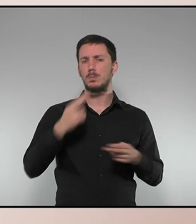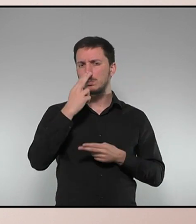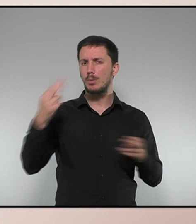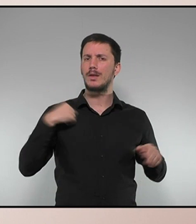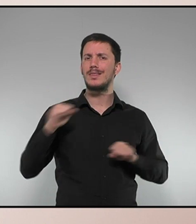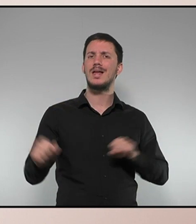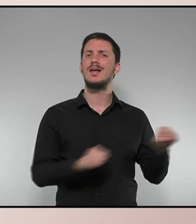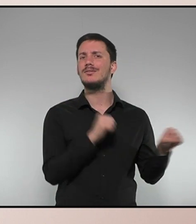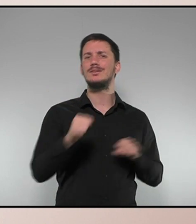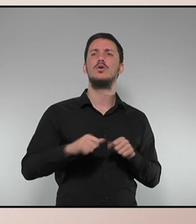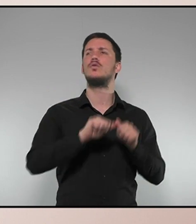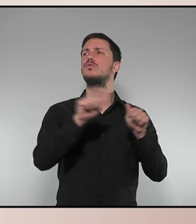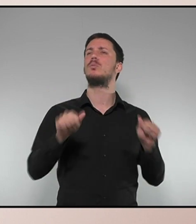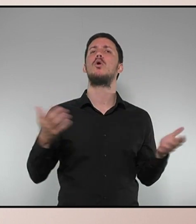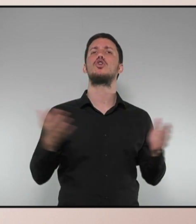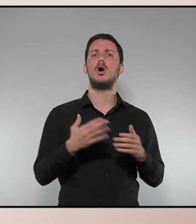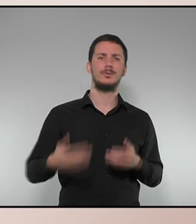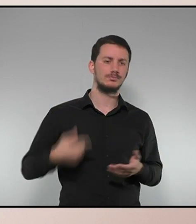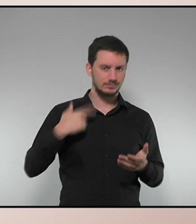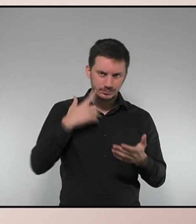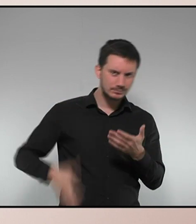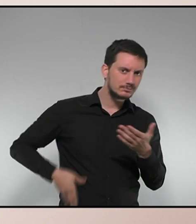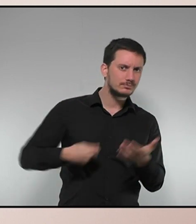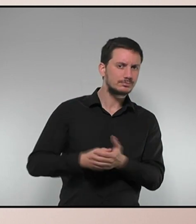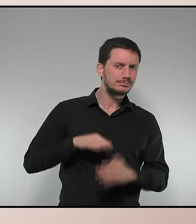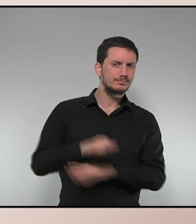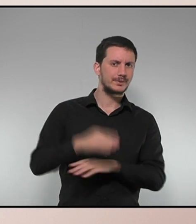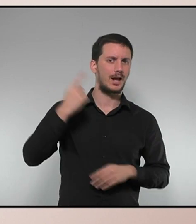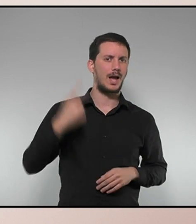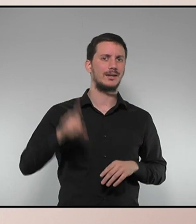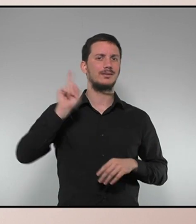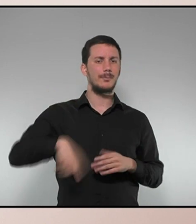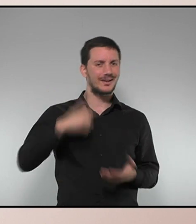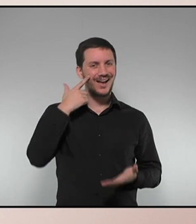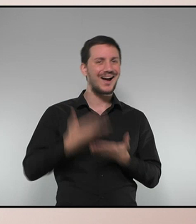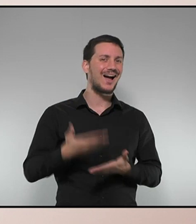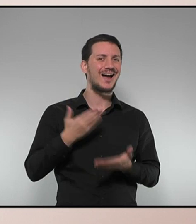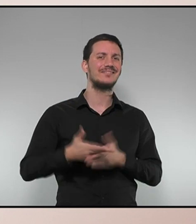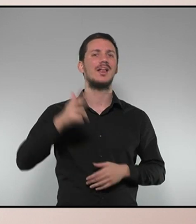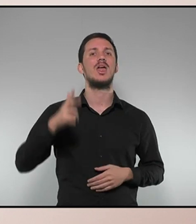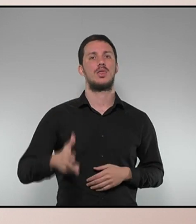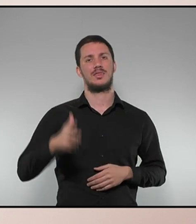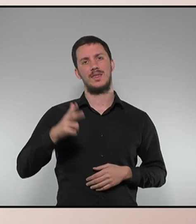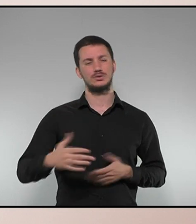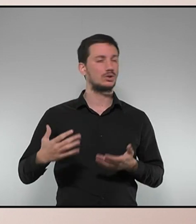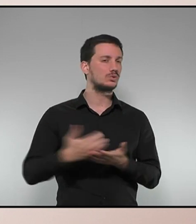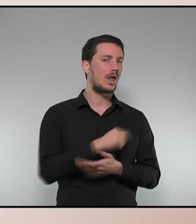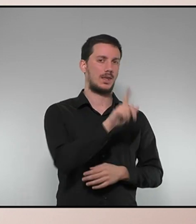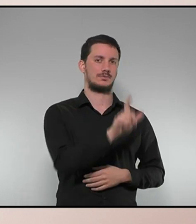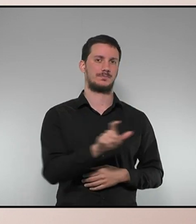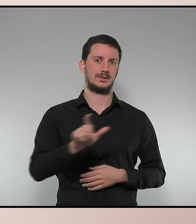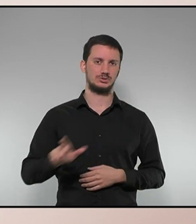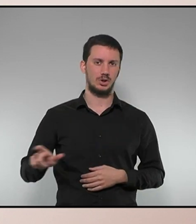el finançament, es fa garantint-ne l'orientació pública i sobretot es fa garantint els drets de totes les persones,